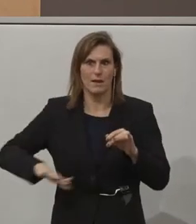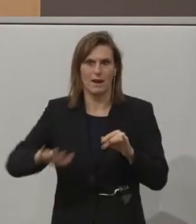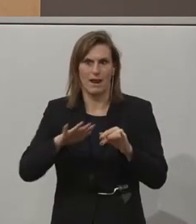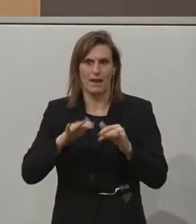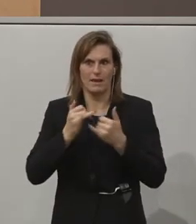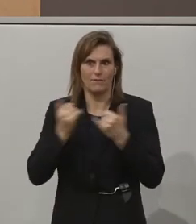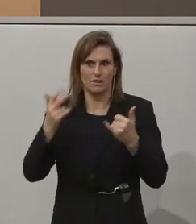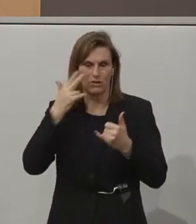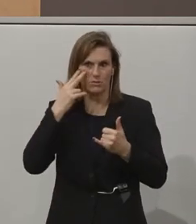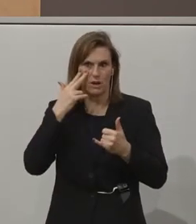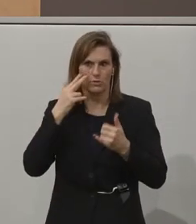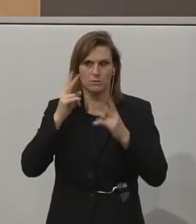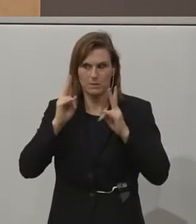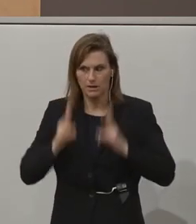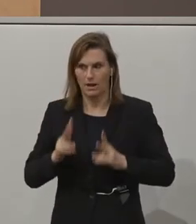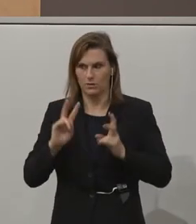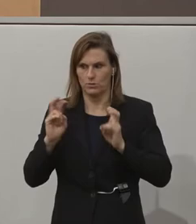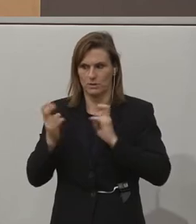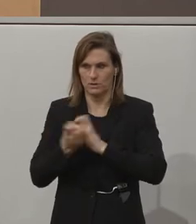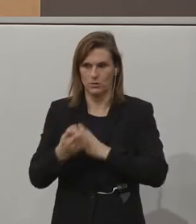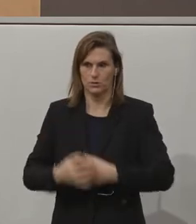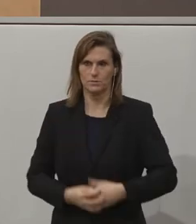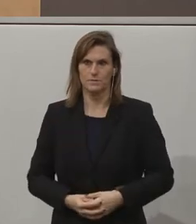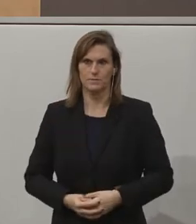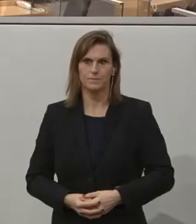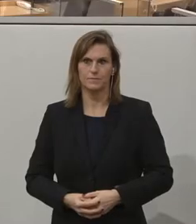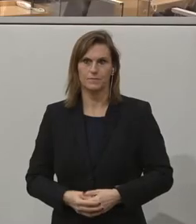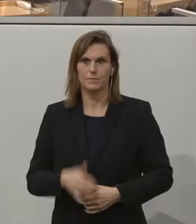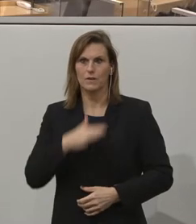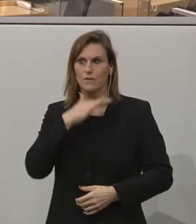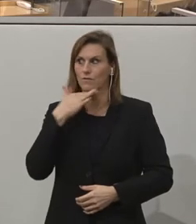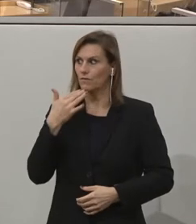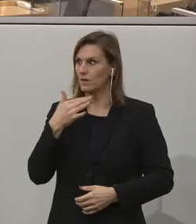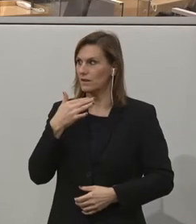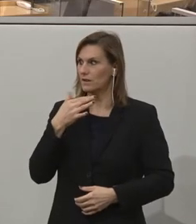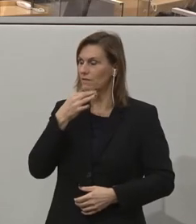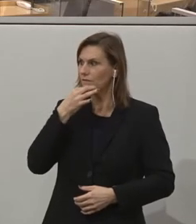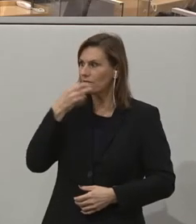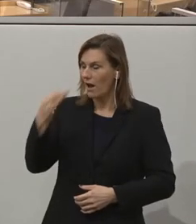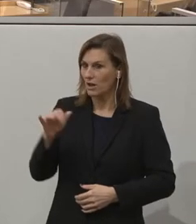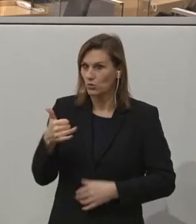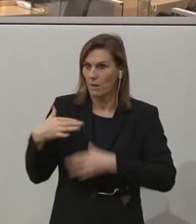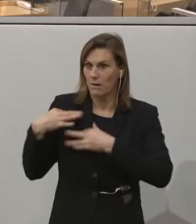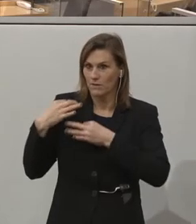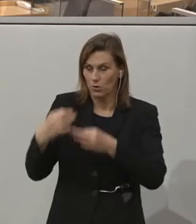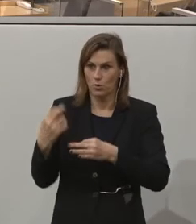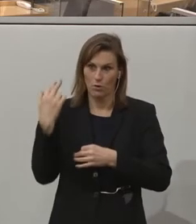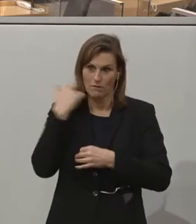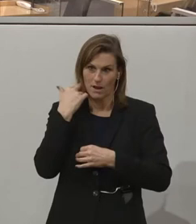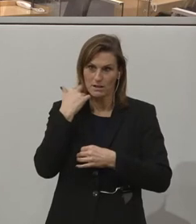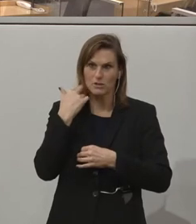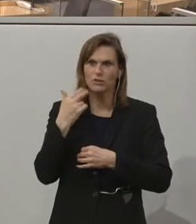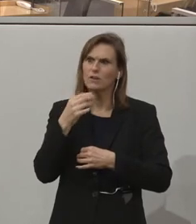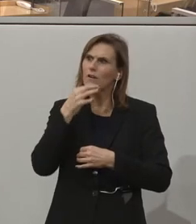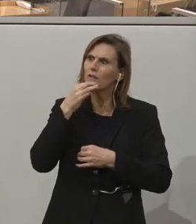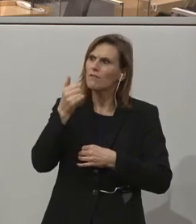finanzieren, damit es verwirklicht werden könnte? Danke sehr für die Frage. So Mary, how